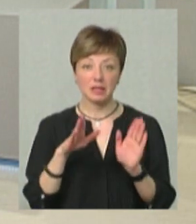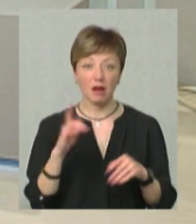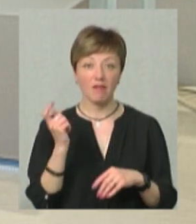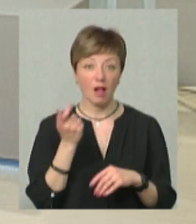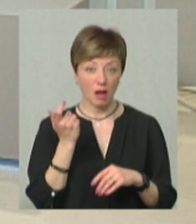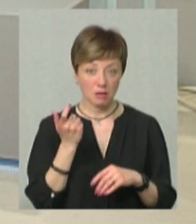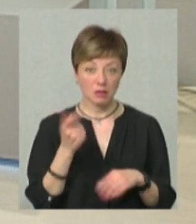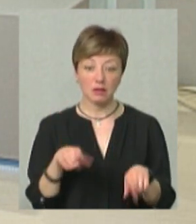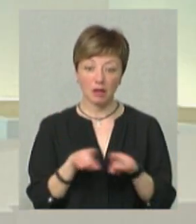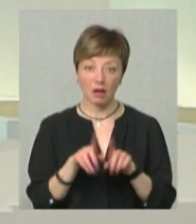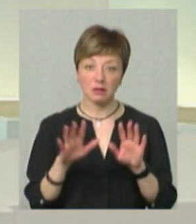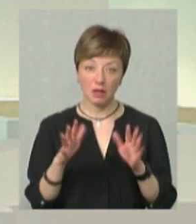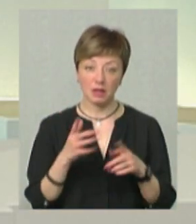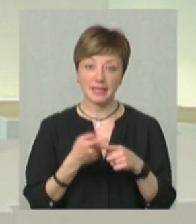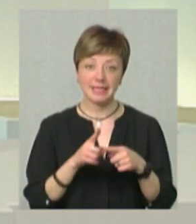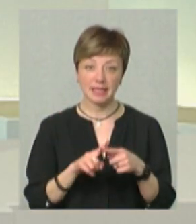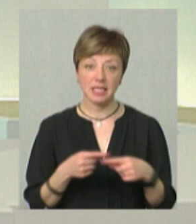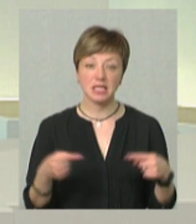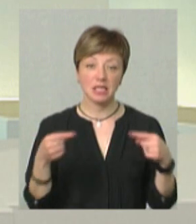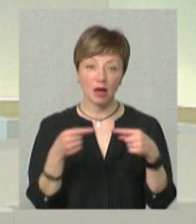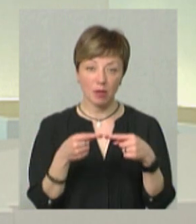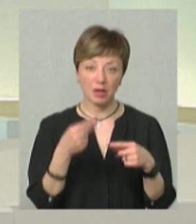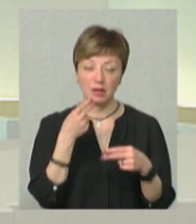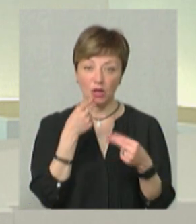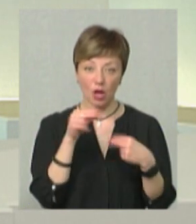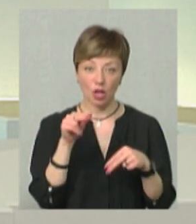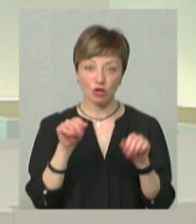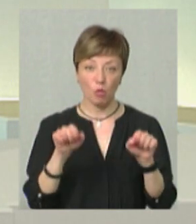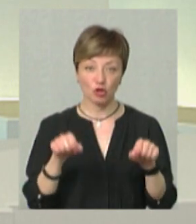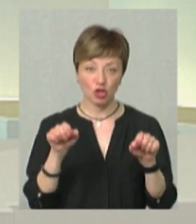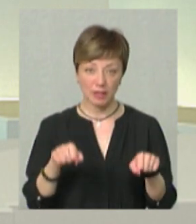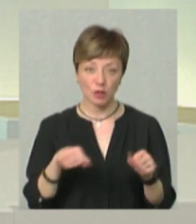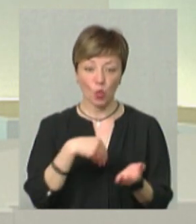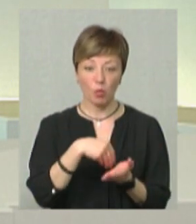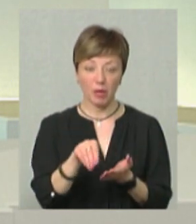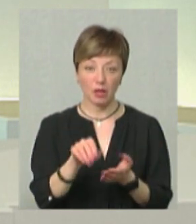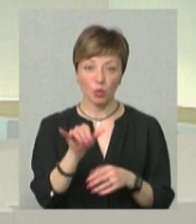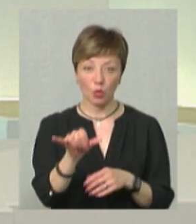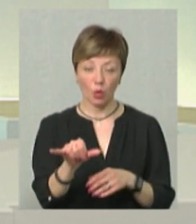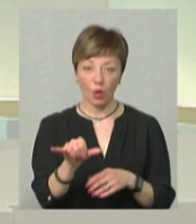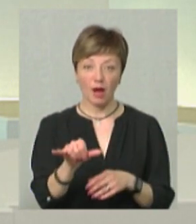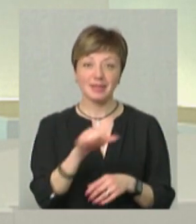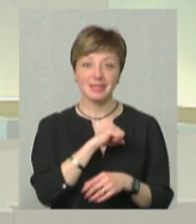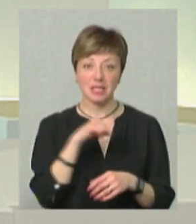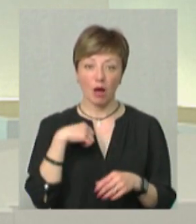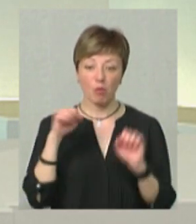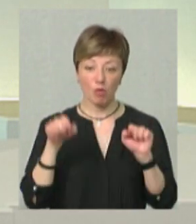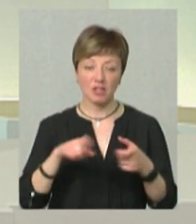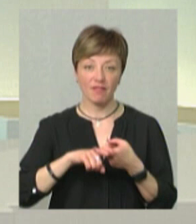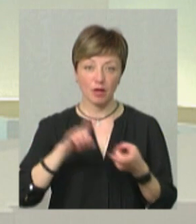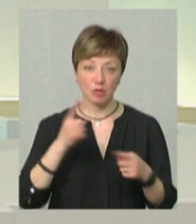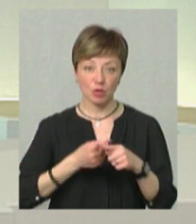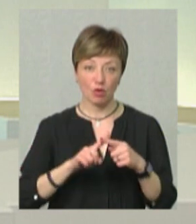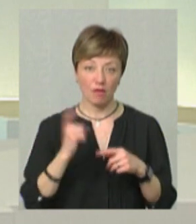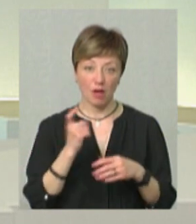власник, так склалось, це саме найкраща можливість купити в нього. Тому що він сам може виписати цього